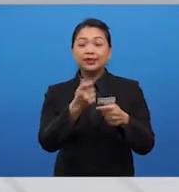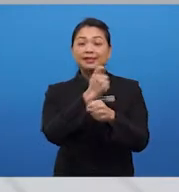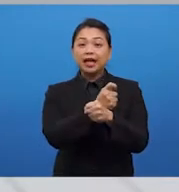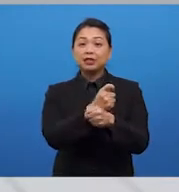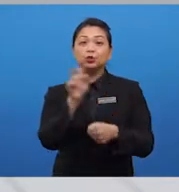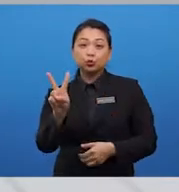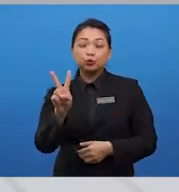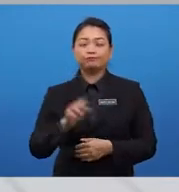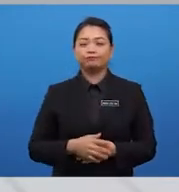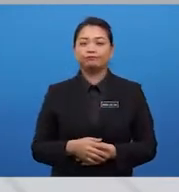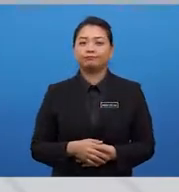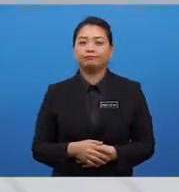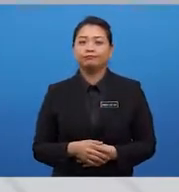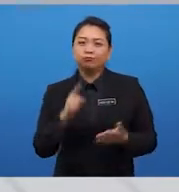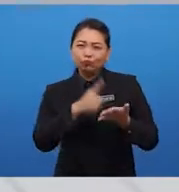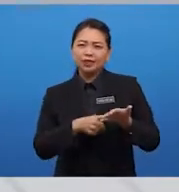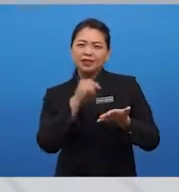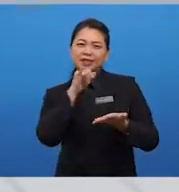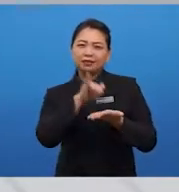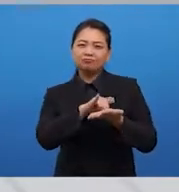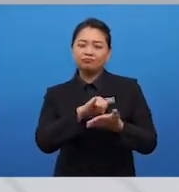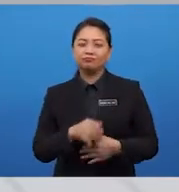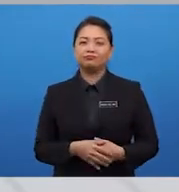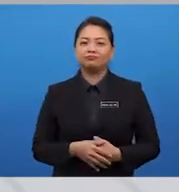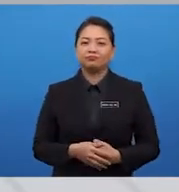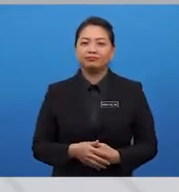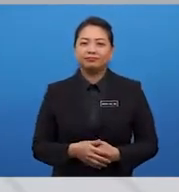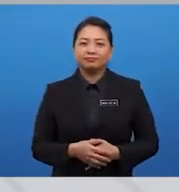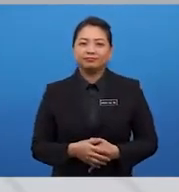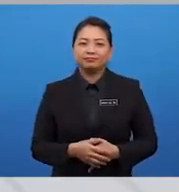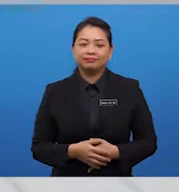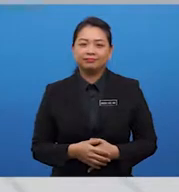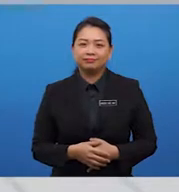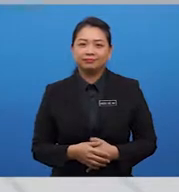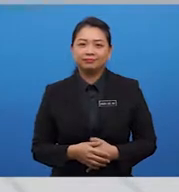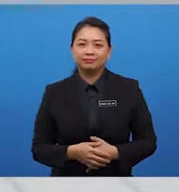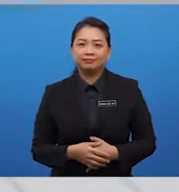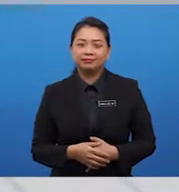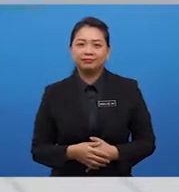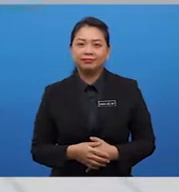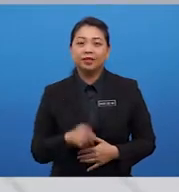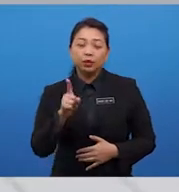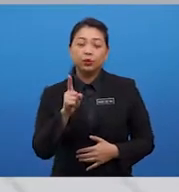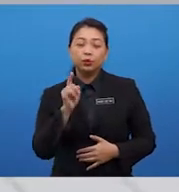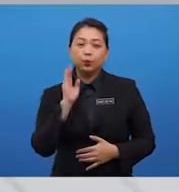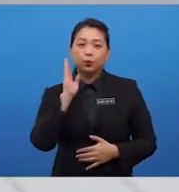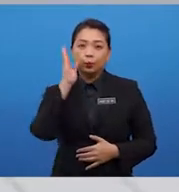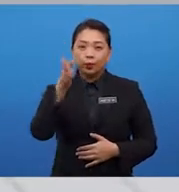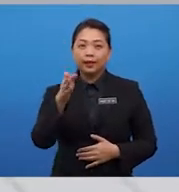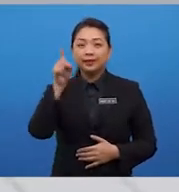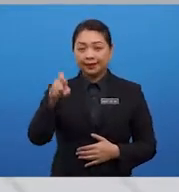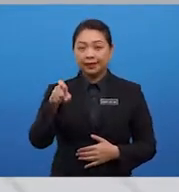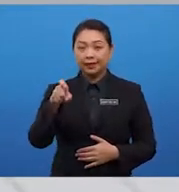does this second task in the writing paper? you would need, you are